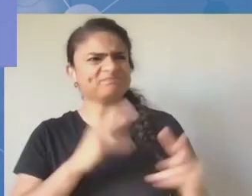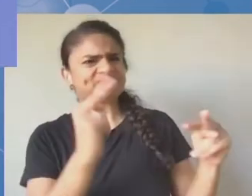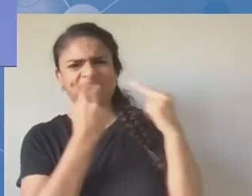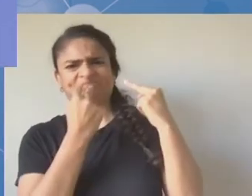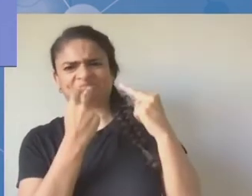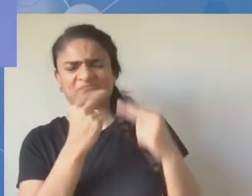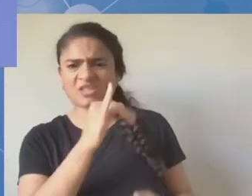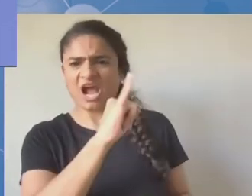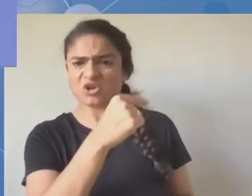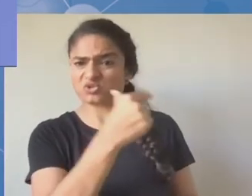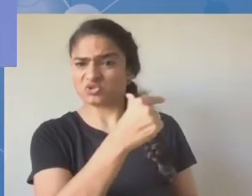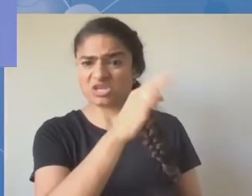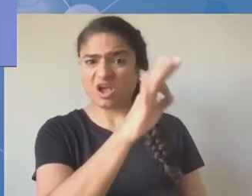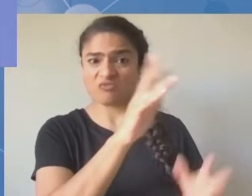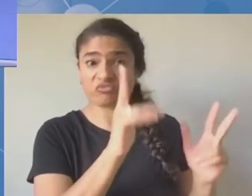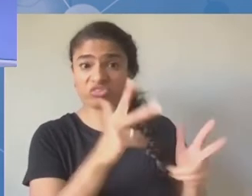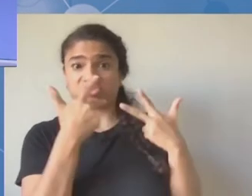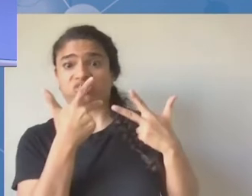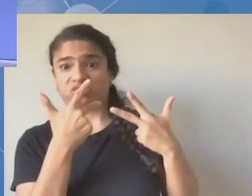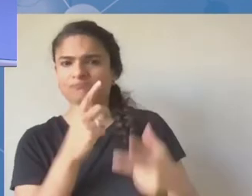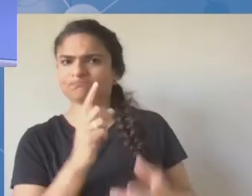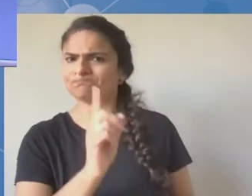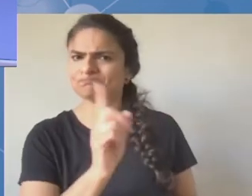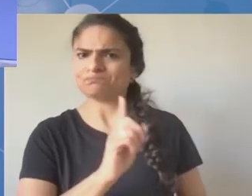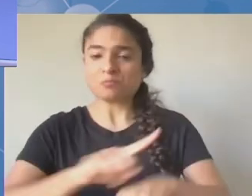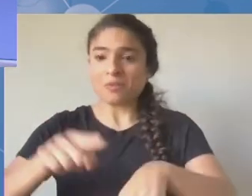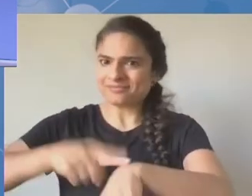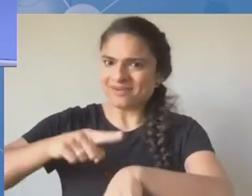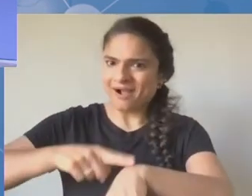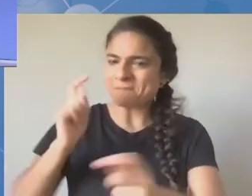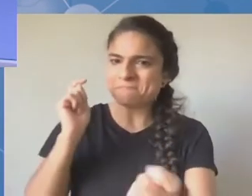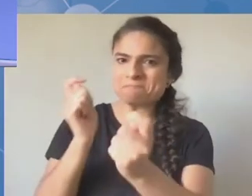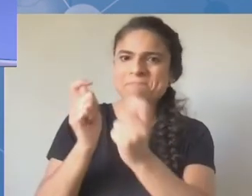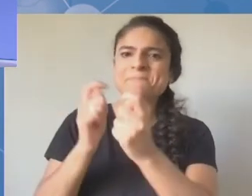IGF ONZ-u. Teraz głos przekazuje Jennie.